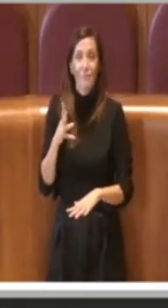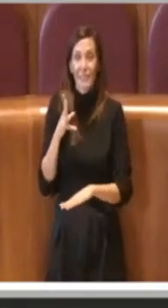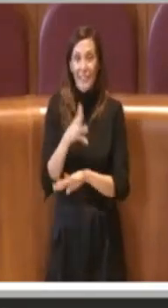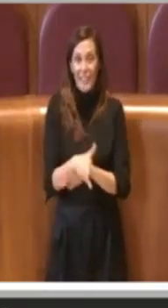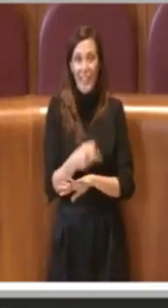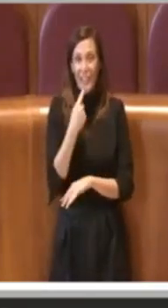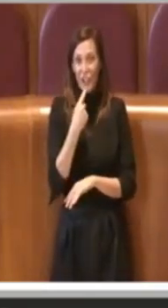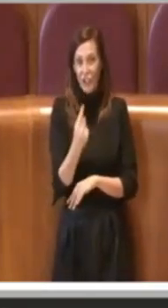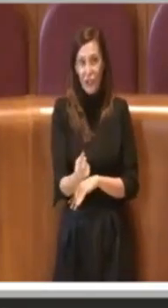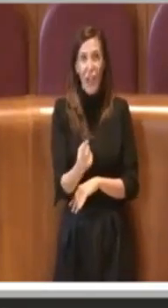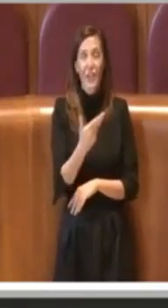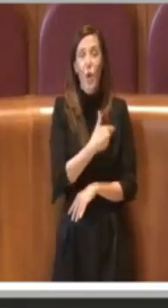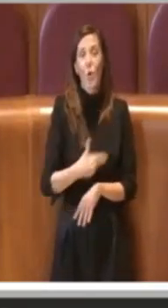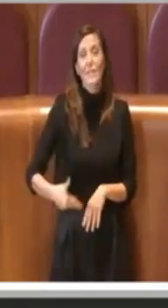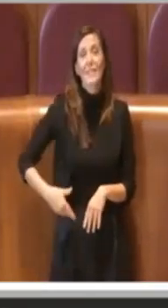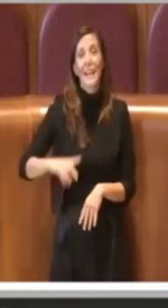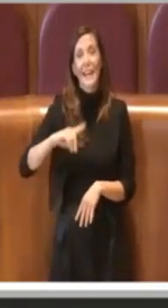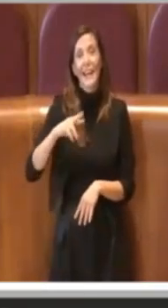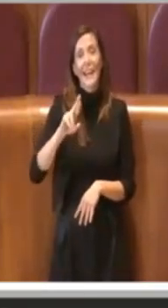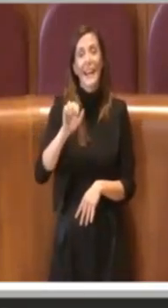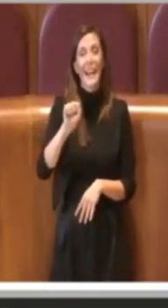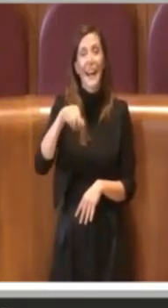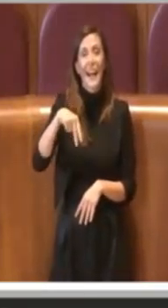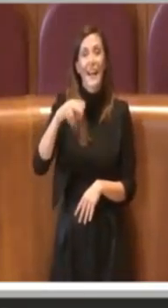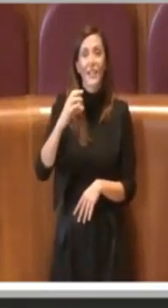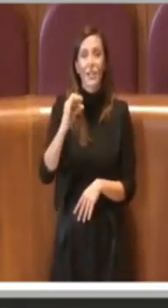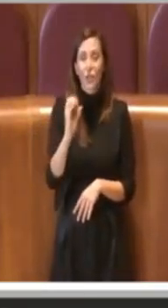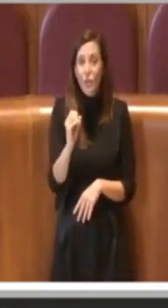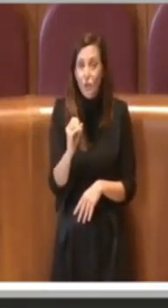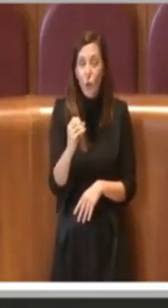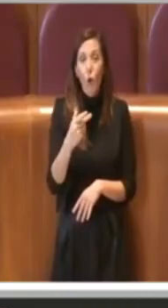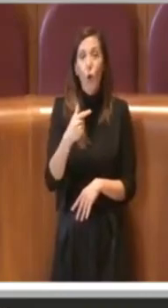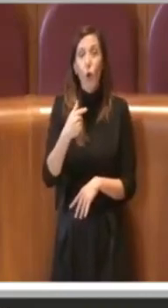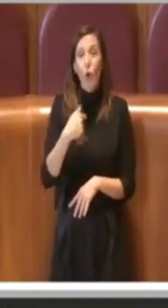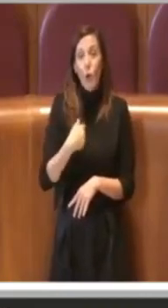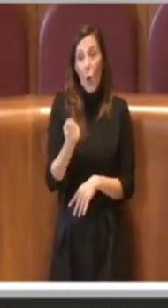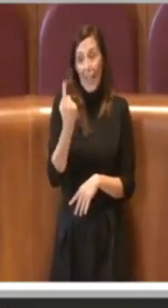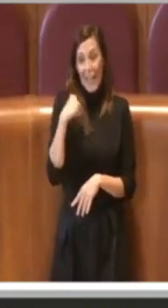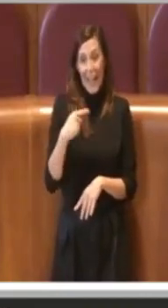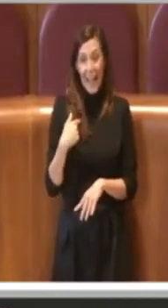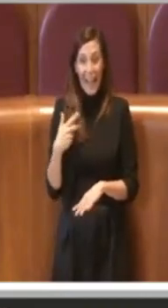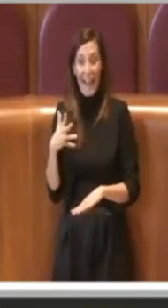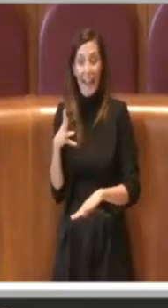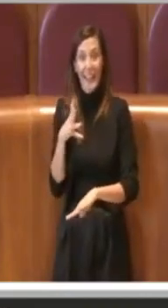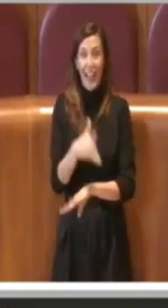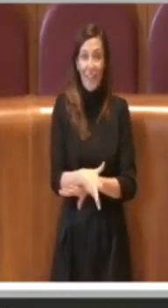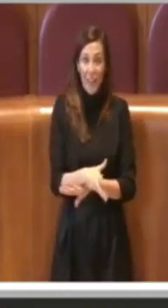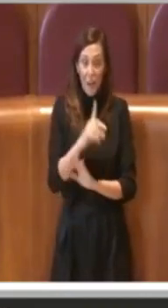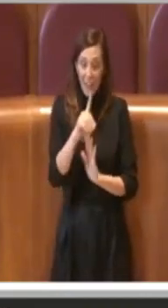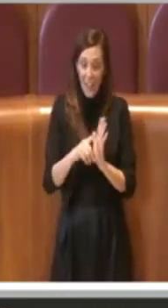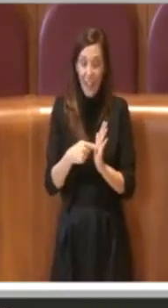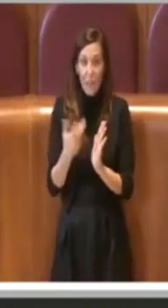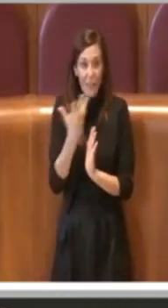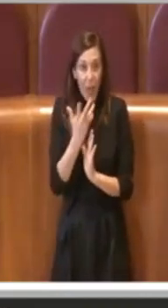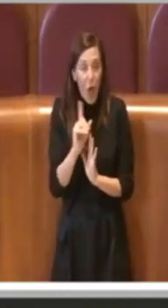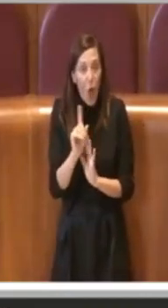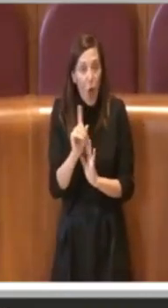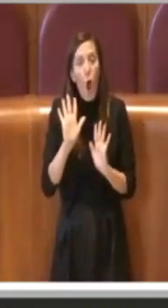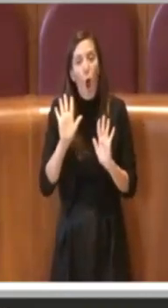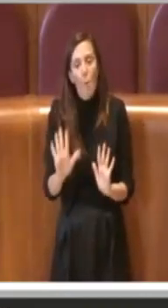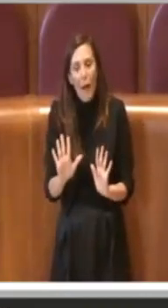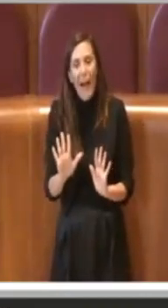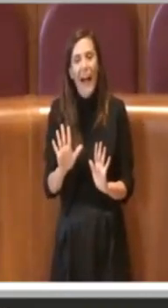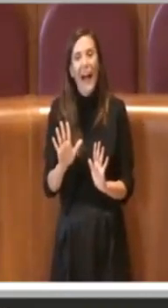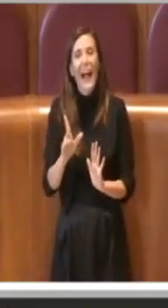dicendo alla consigliera Grancio che ieri non ho intervenuto su una delibera sbagliata, bensì ho confuso la